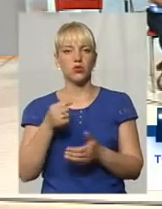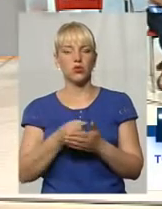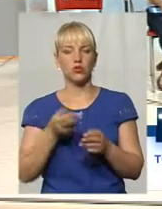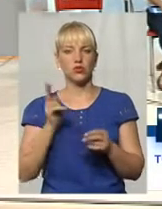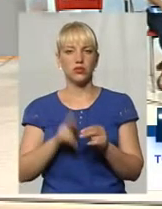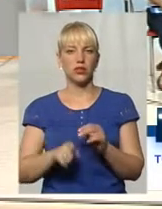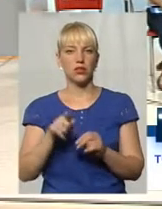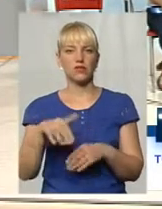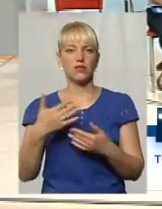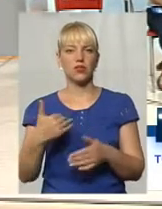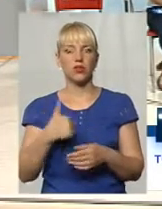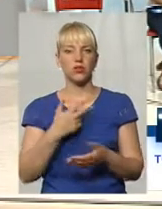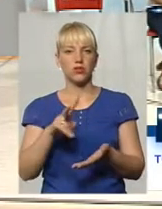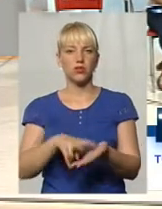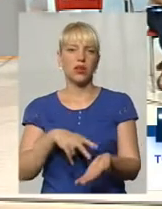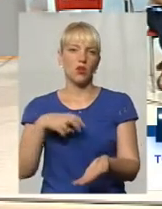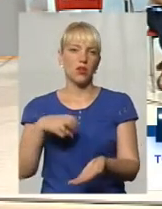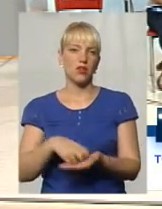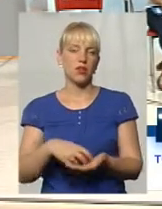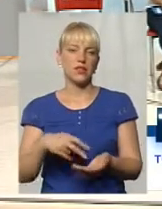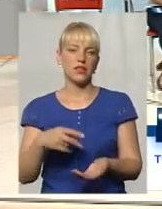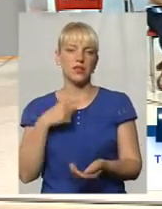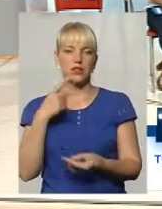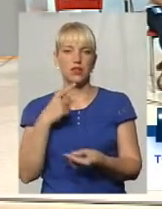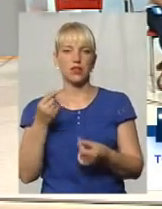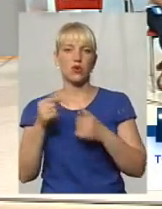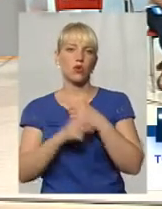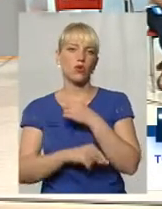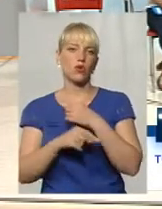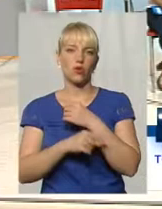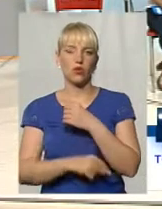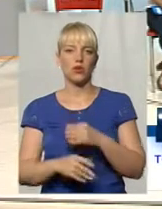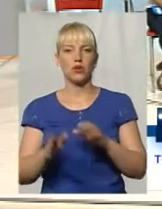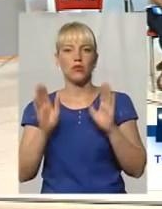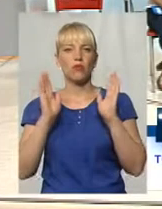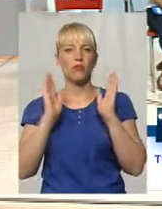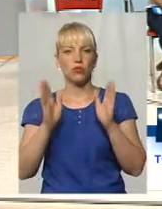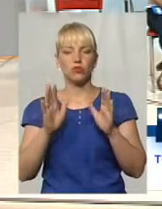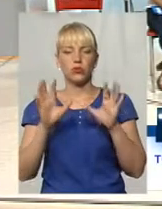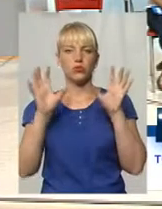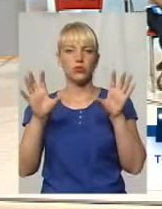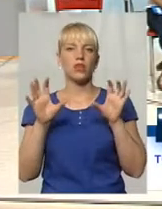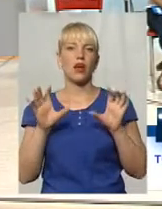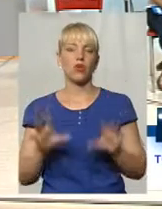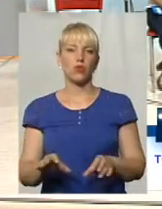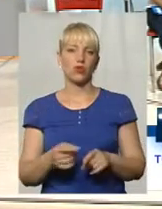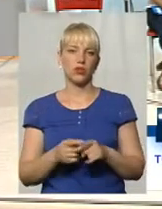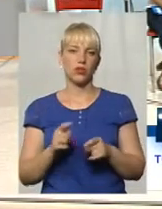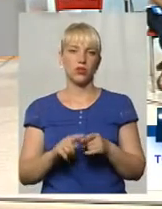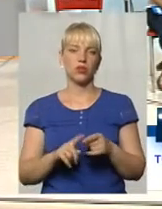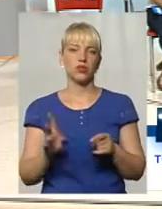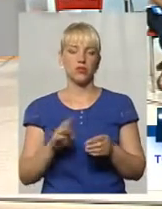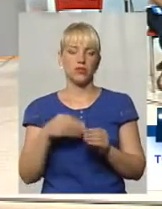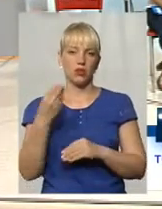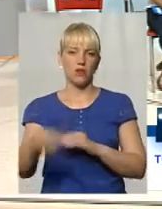то ти вже хочеш стати на поліна і стадати. Корупція, будь позаконена, щоб вже стати ця хабарат і вийти, що